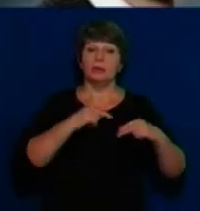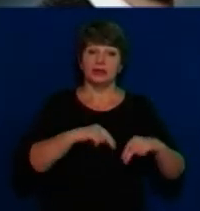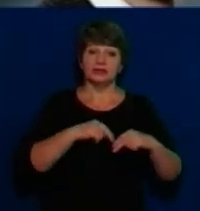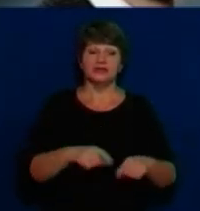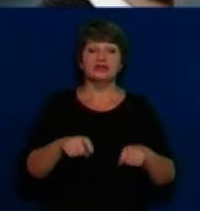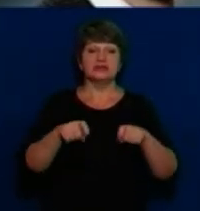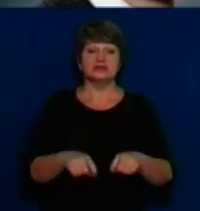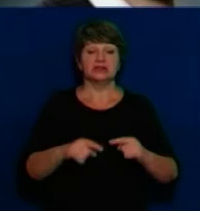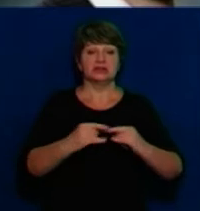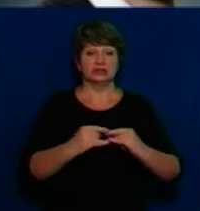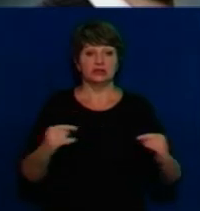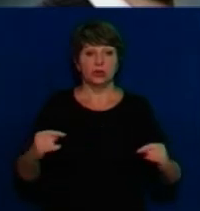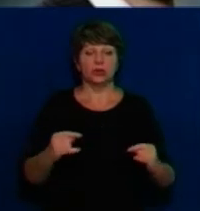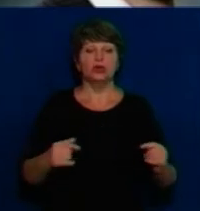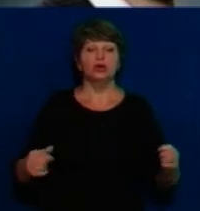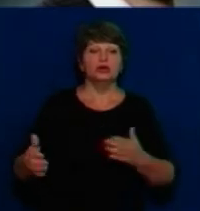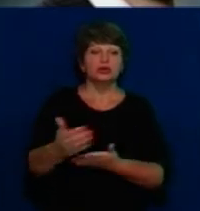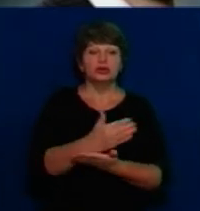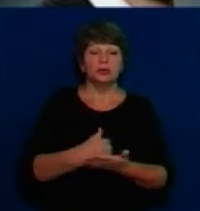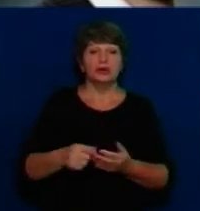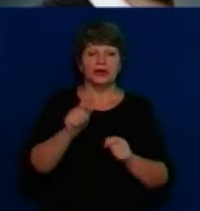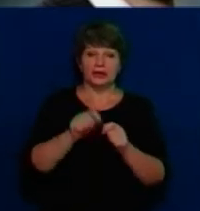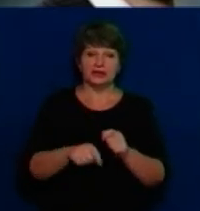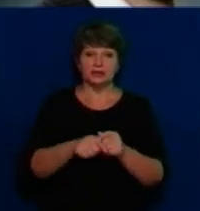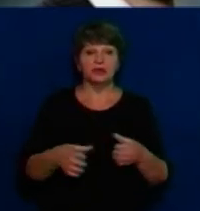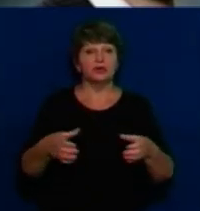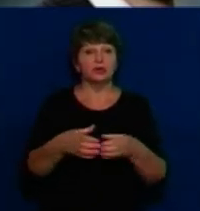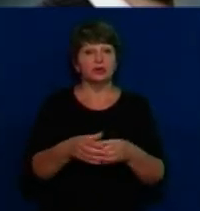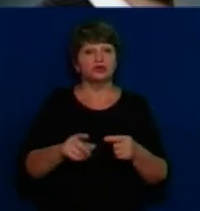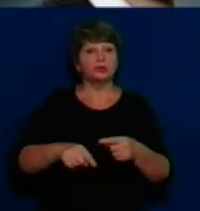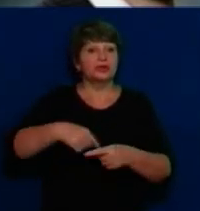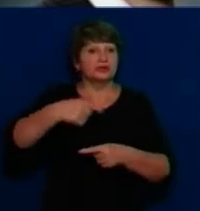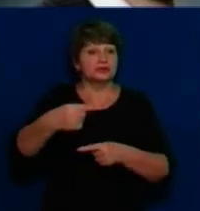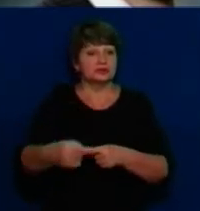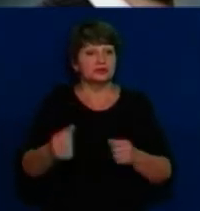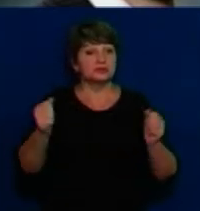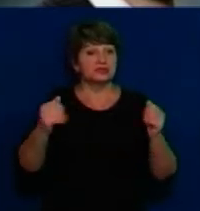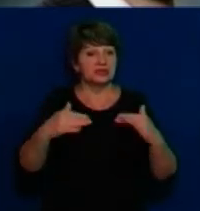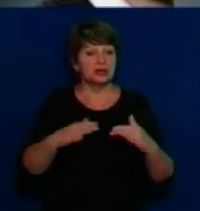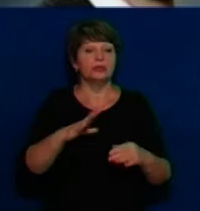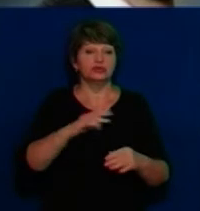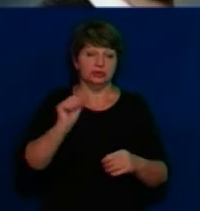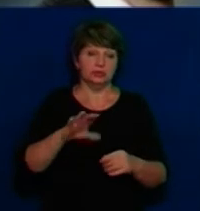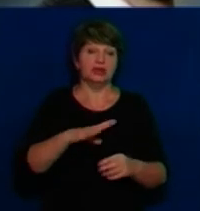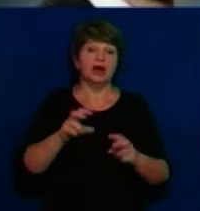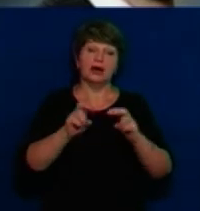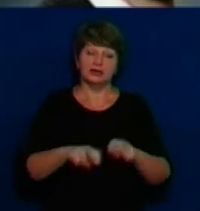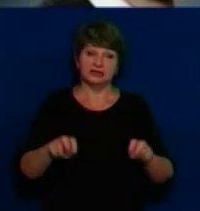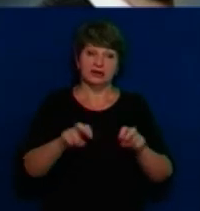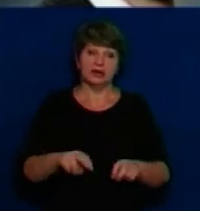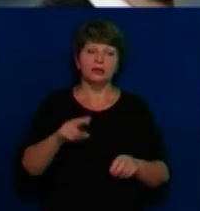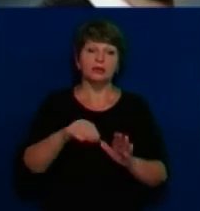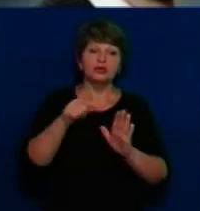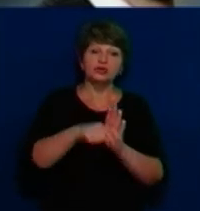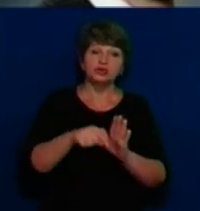стіл, збирати експертну групу, працювати, щоб до наступного засідання можна було повернутися до цього питання і розглянути його по